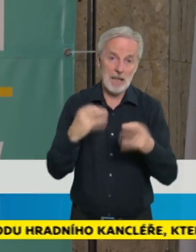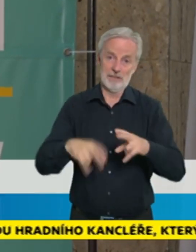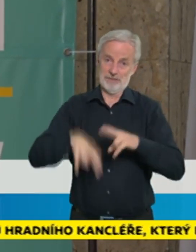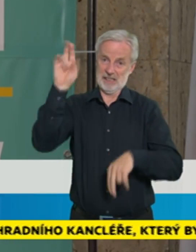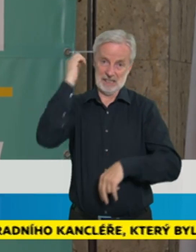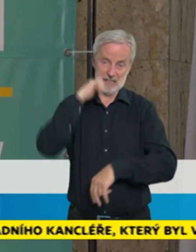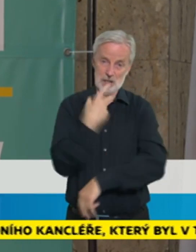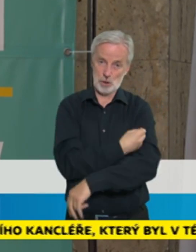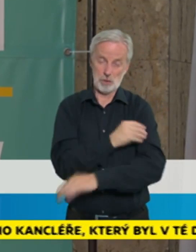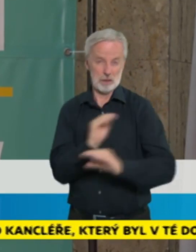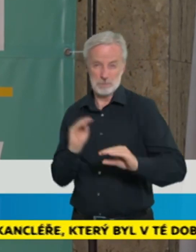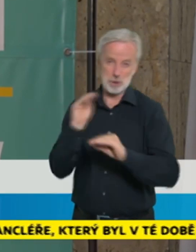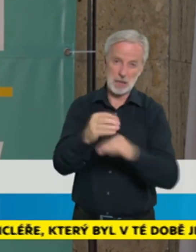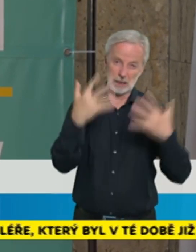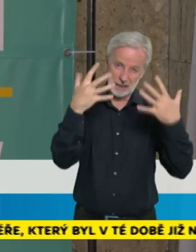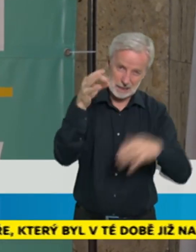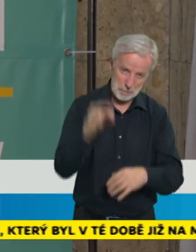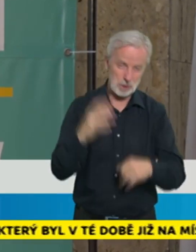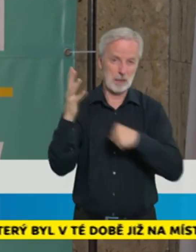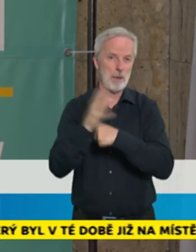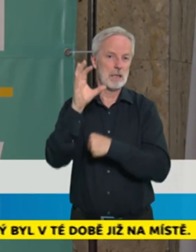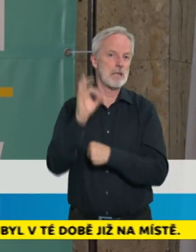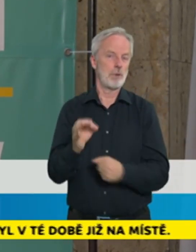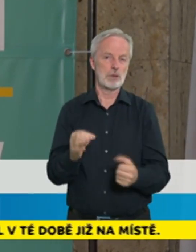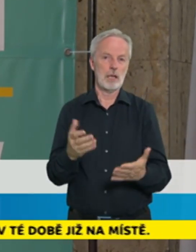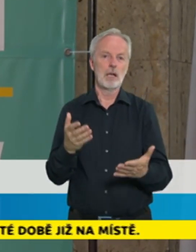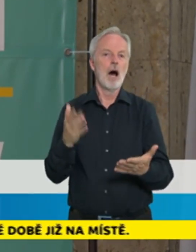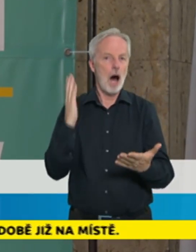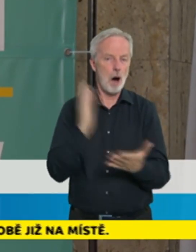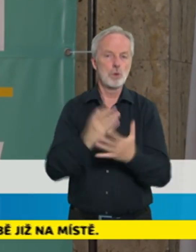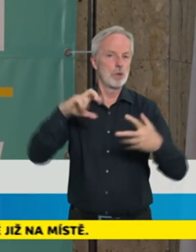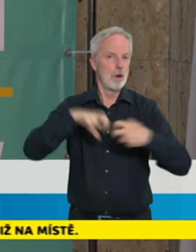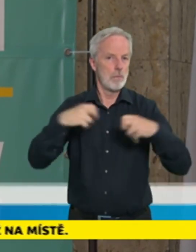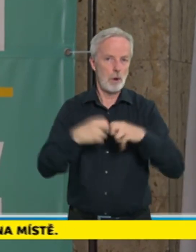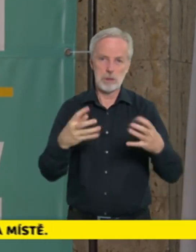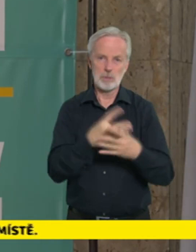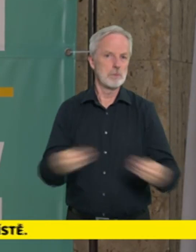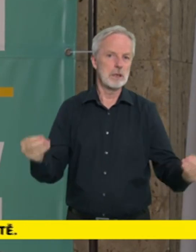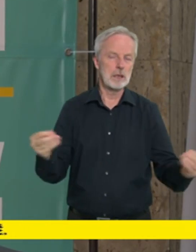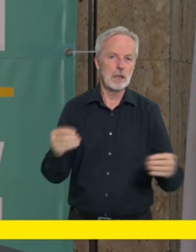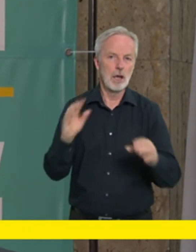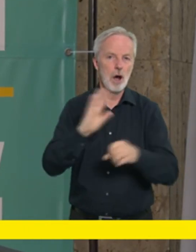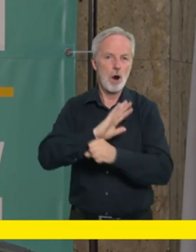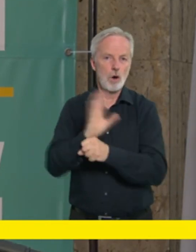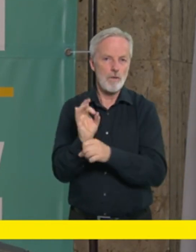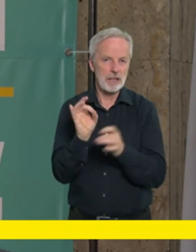a uzavřeli tu agendu covidového období.